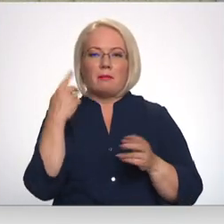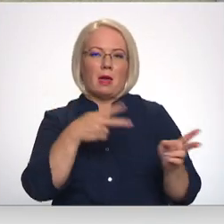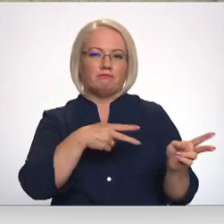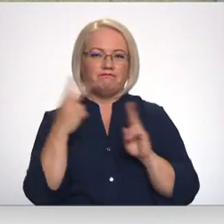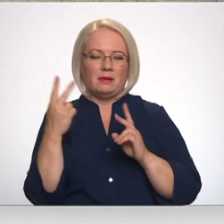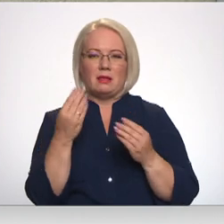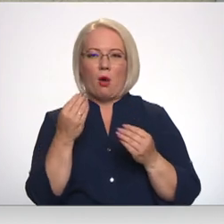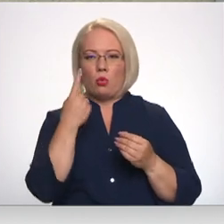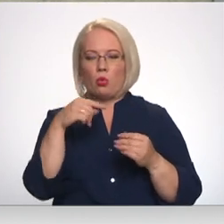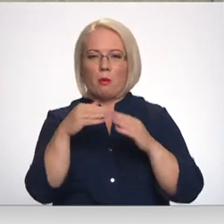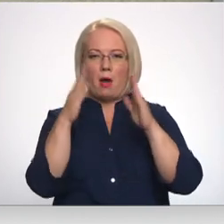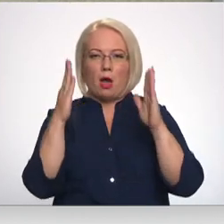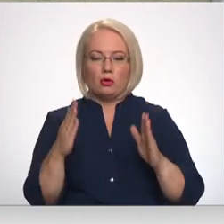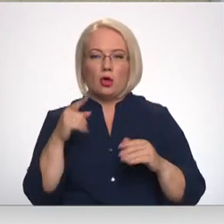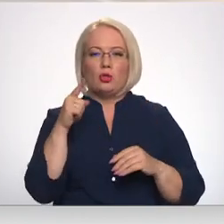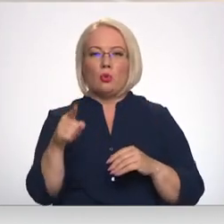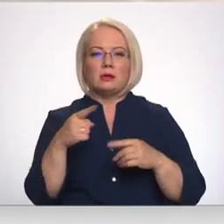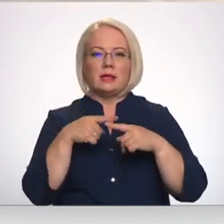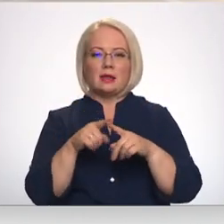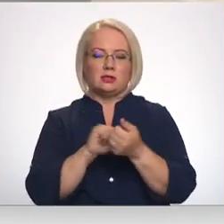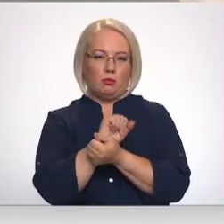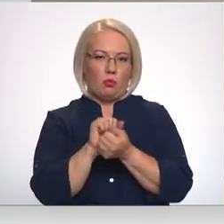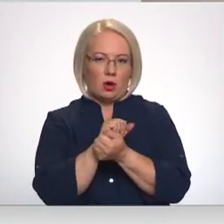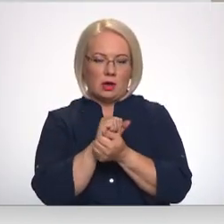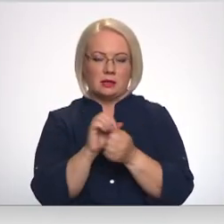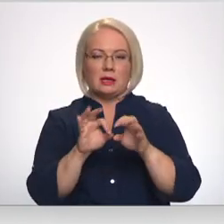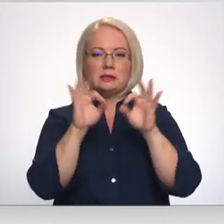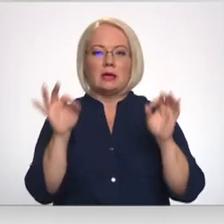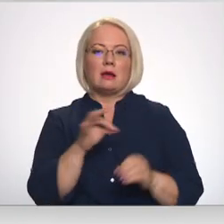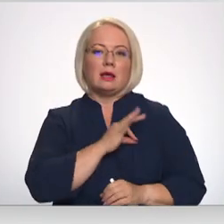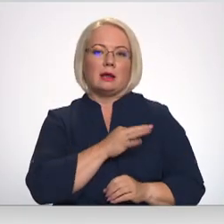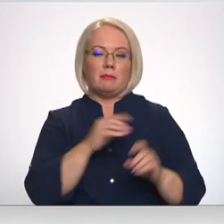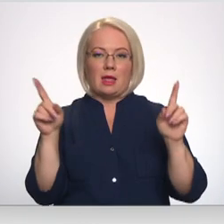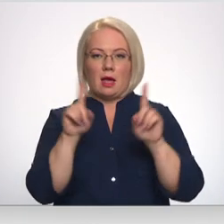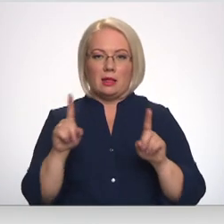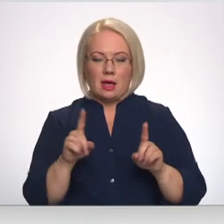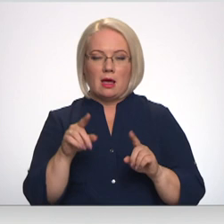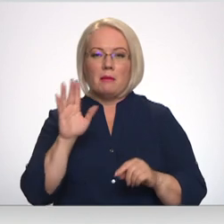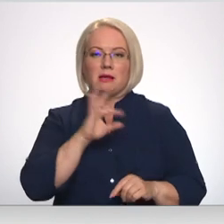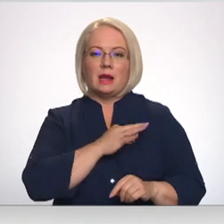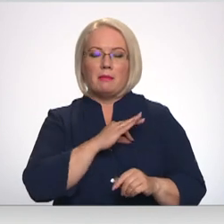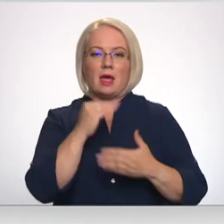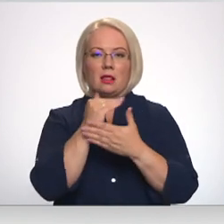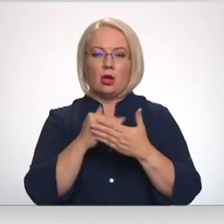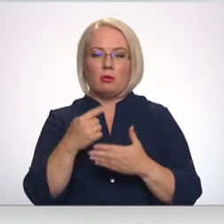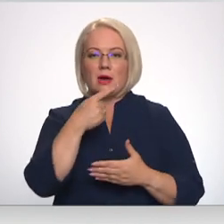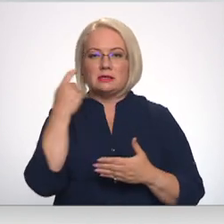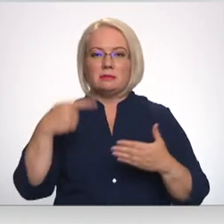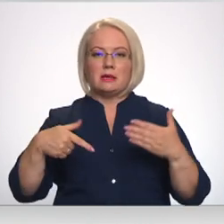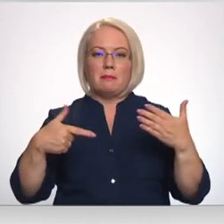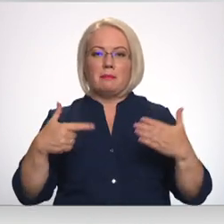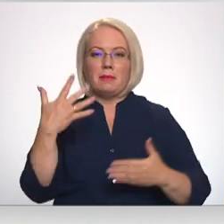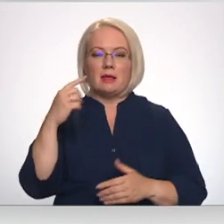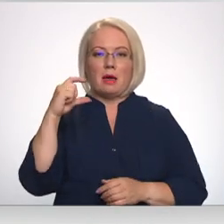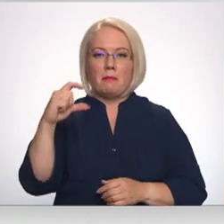no bankumātiem, tos mehāniski bojājot. Ir uzsāc krimināla procesas pēc krimināla likuma 175. panta.